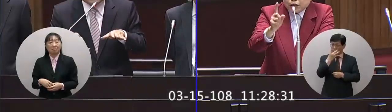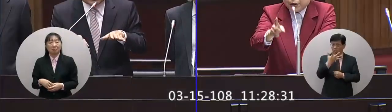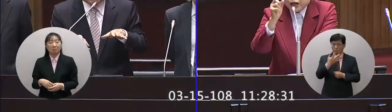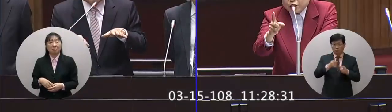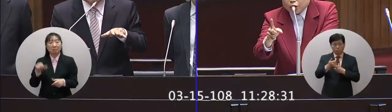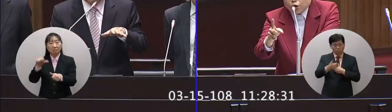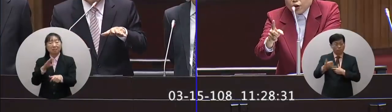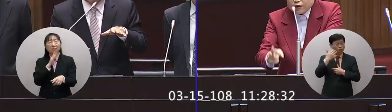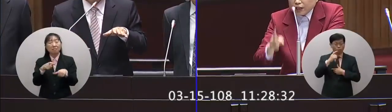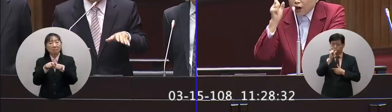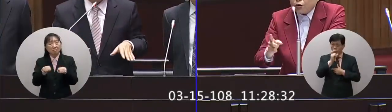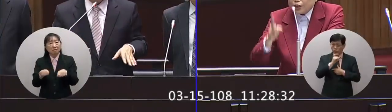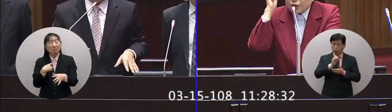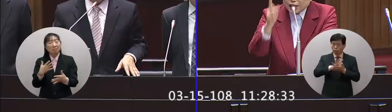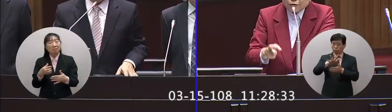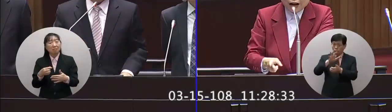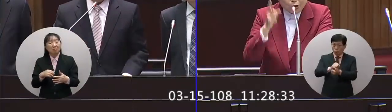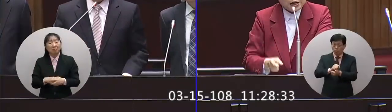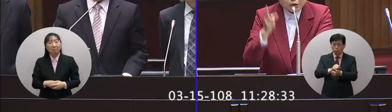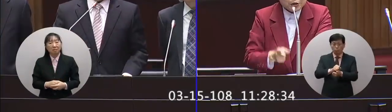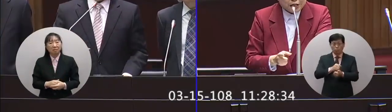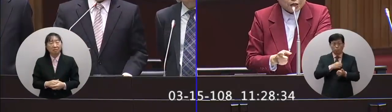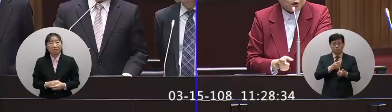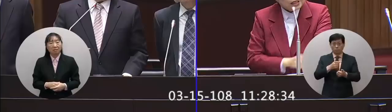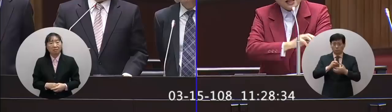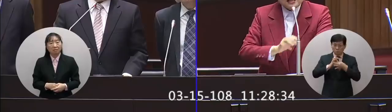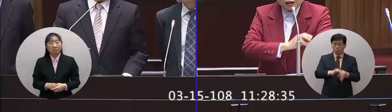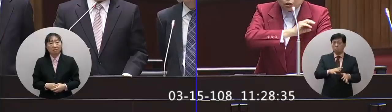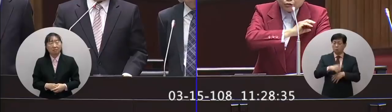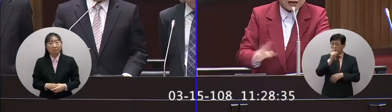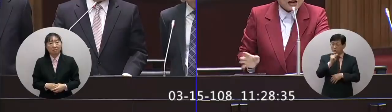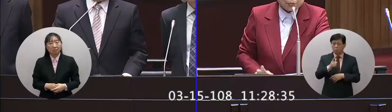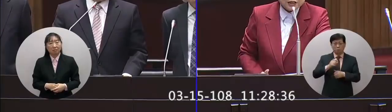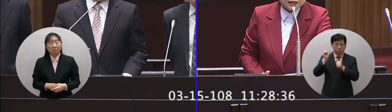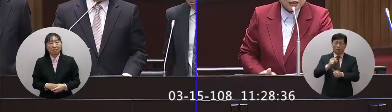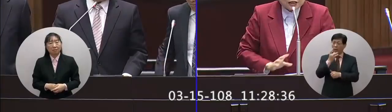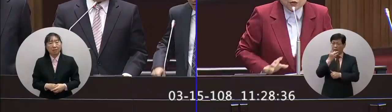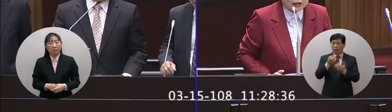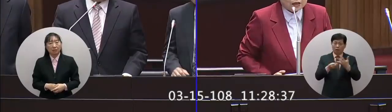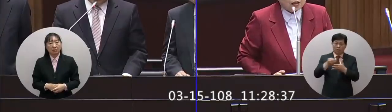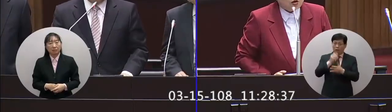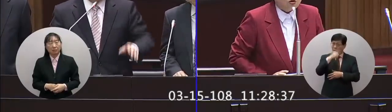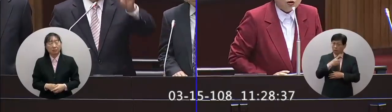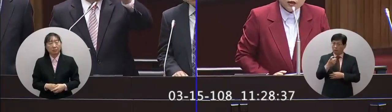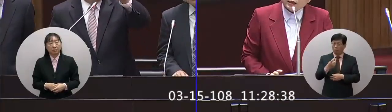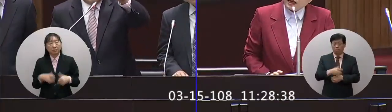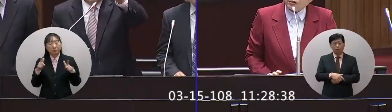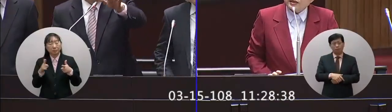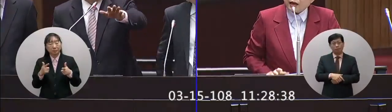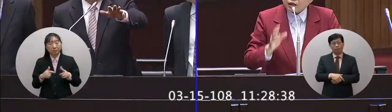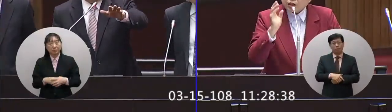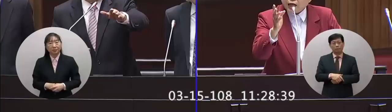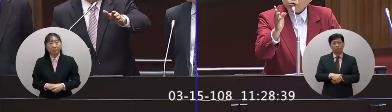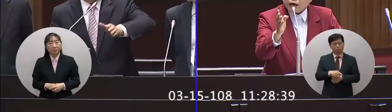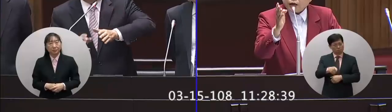員喝酒以後立了法公務人員會繼續喝酒所以你罰他不得升遷是不可行那